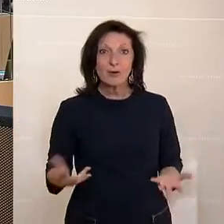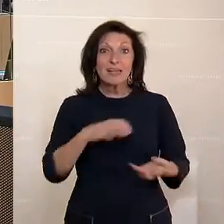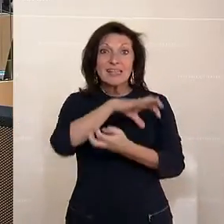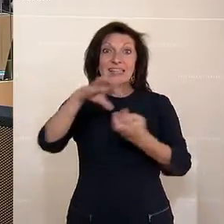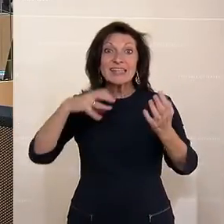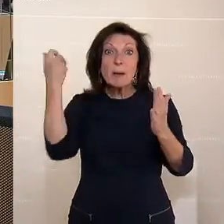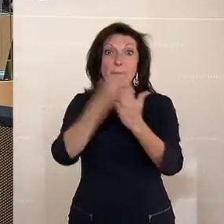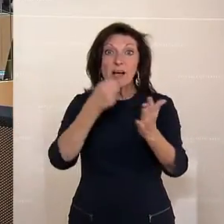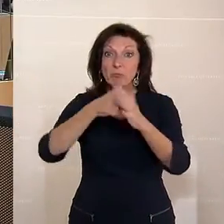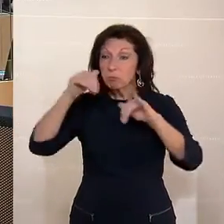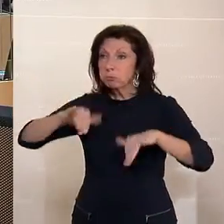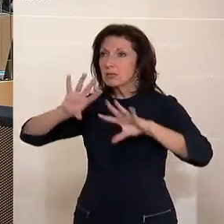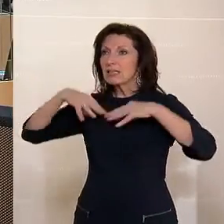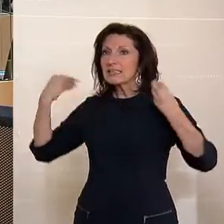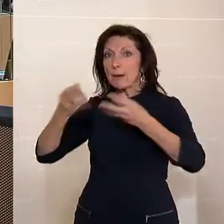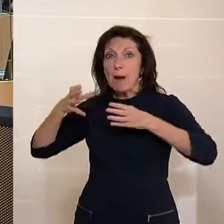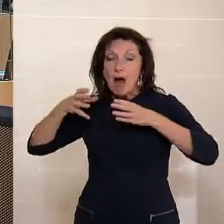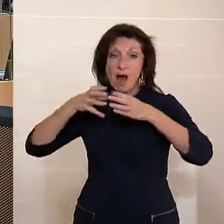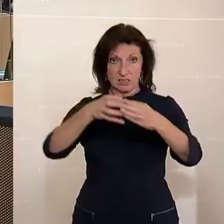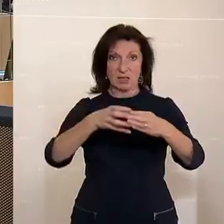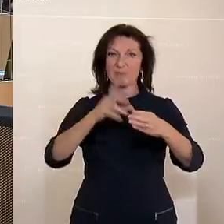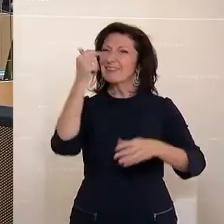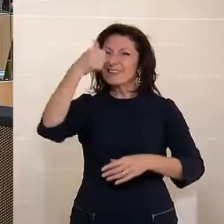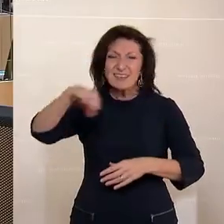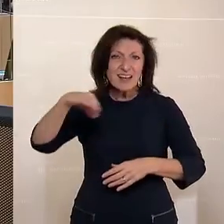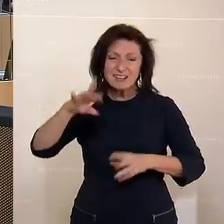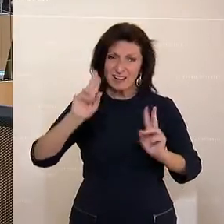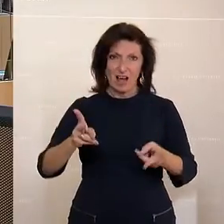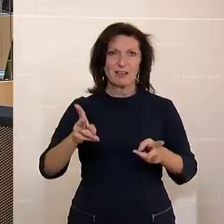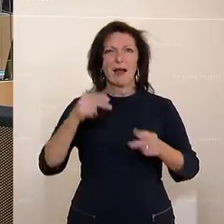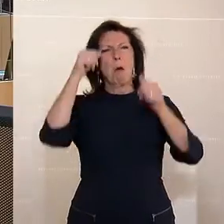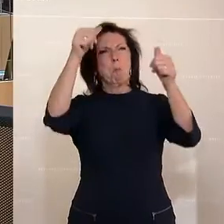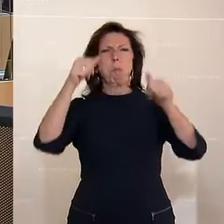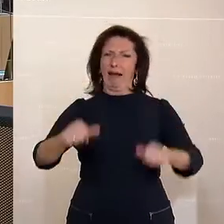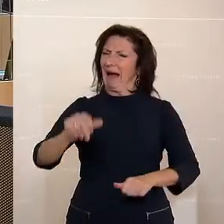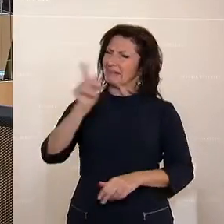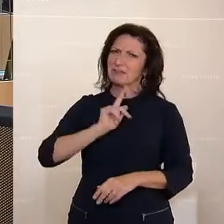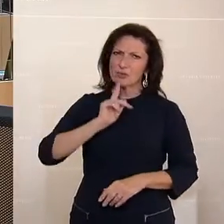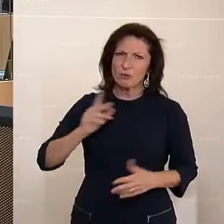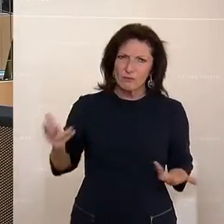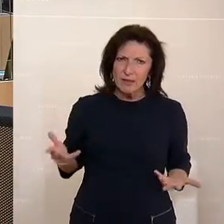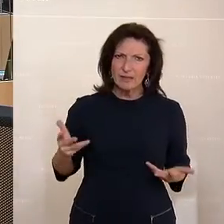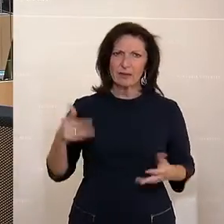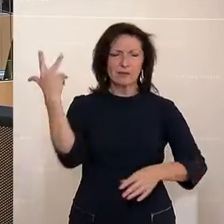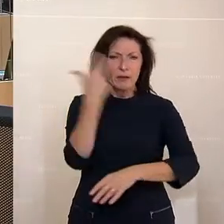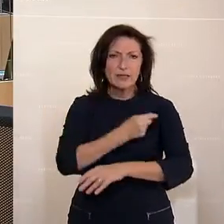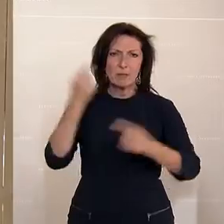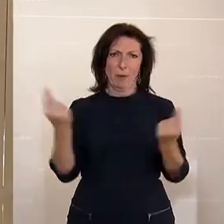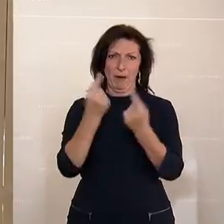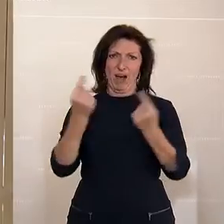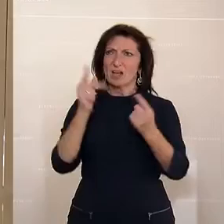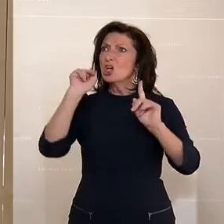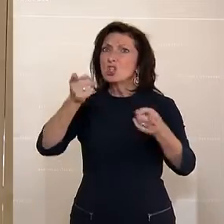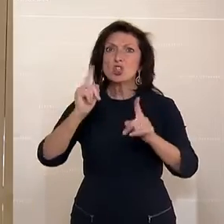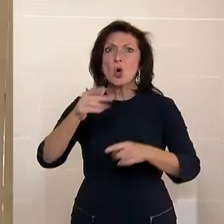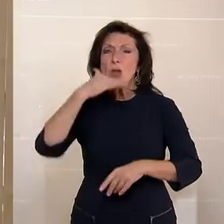ein gemeinsames Vorgehen. Und nur das kann funktionieren. Es reichen keine Plakate, Herr Bundeskanzler. Es hätte eine Impfkampagne im Sommer gebraucht, aber die